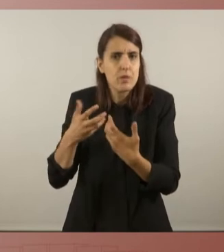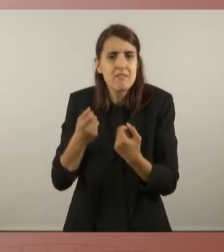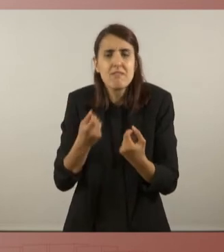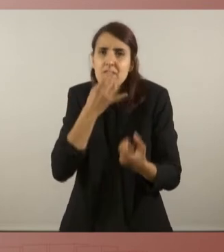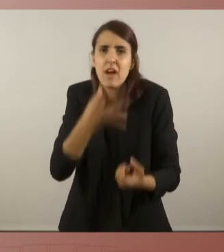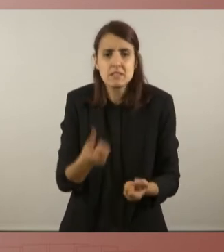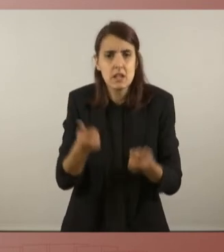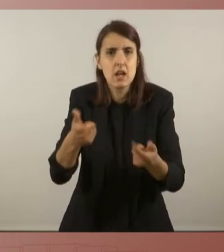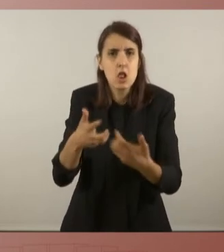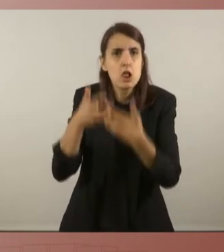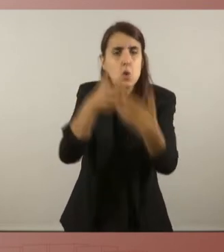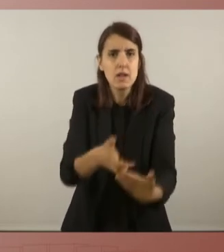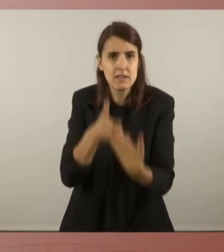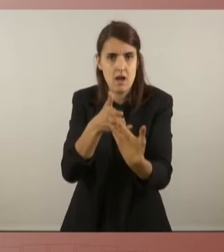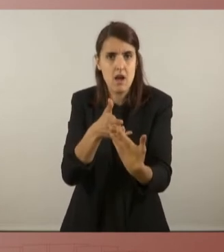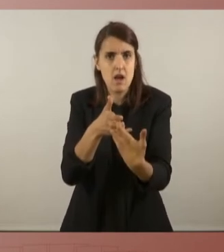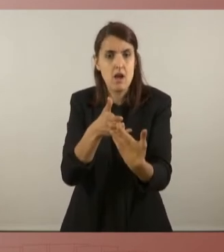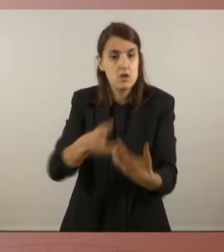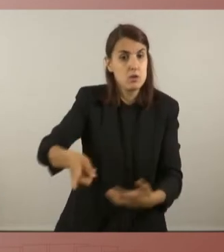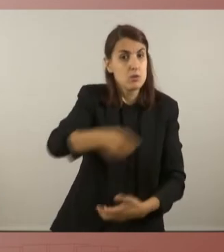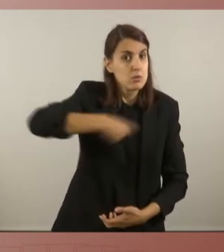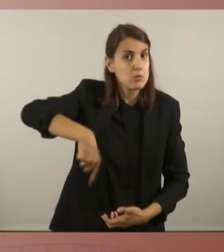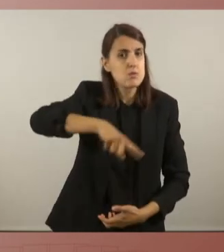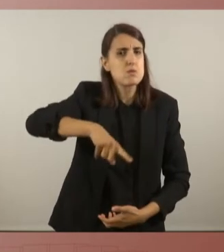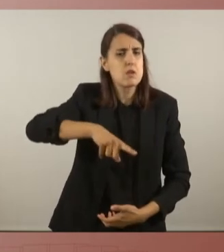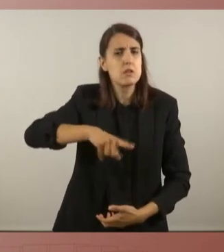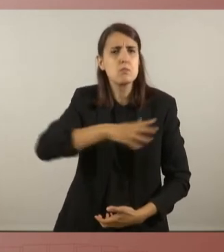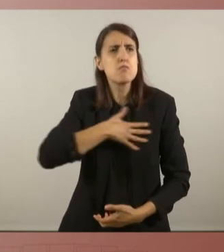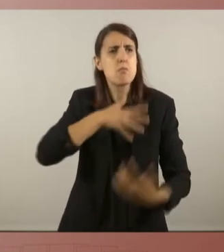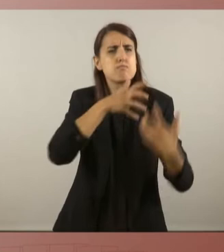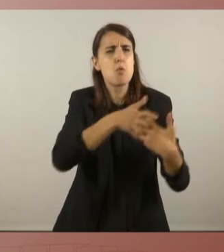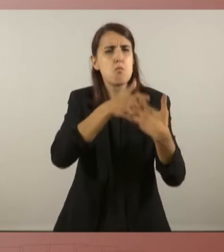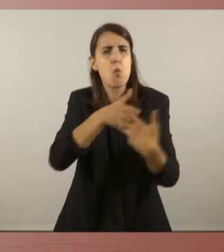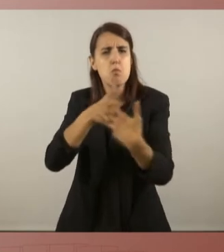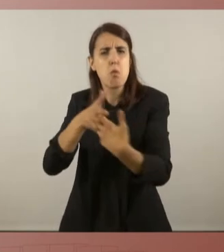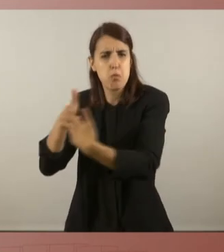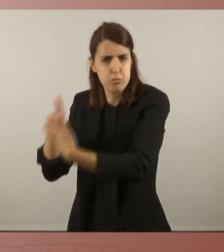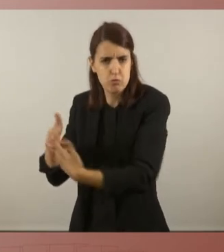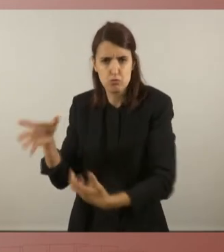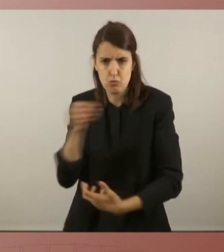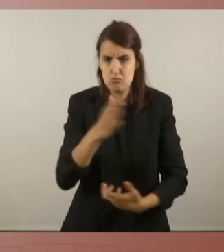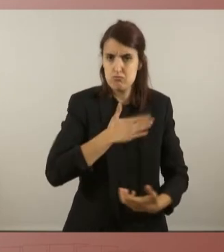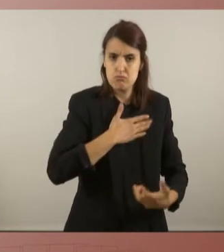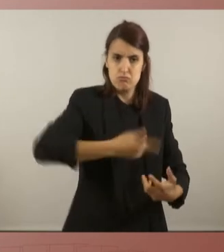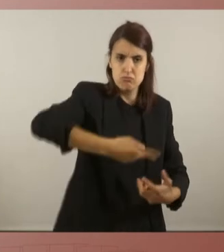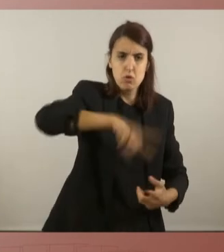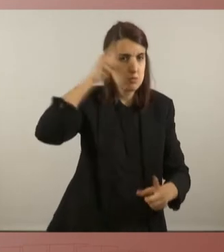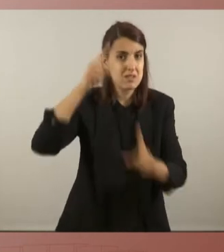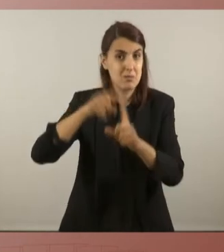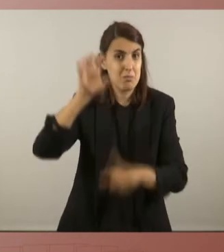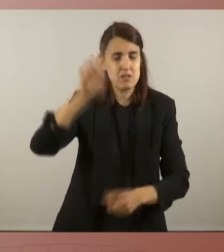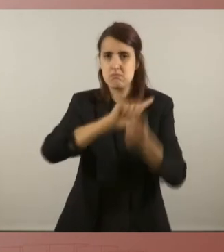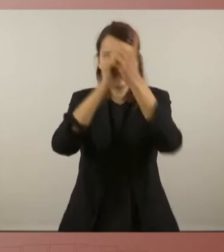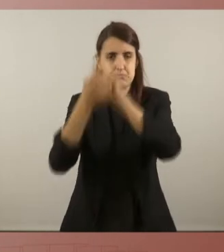lluita, en el qual nosaltres pogués dur a terme tots aquests embats, els nostres embats, per un canvi en aquest país.